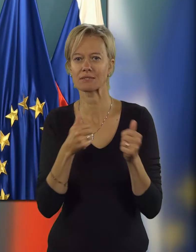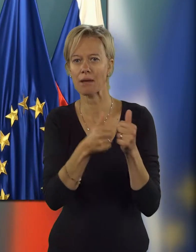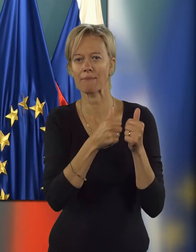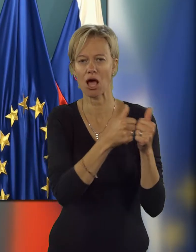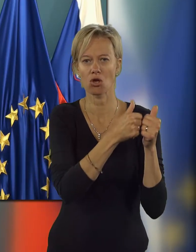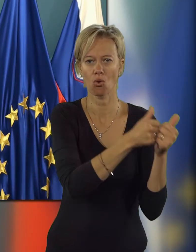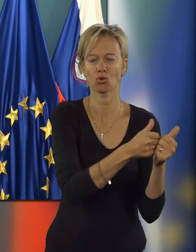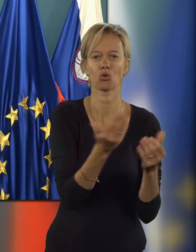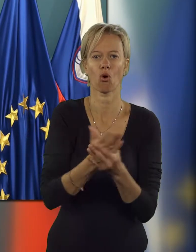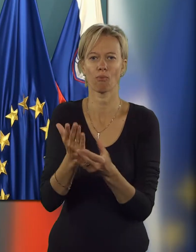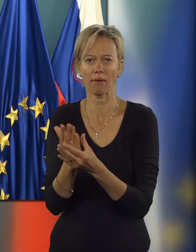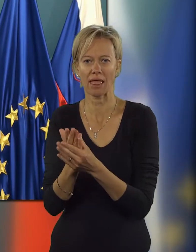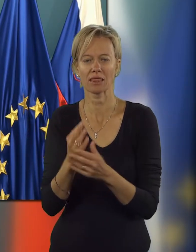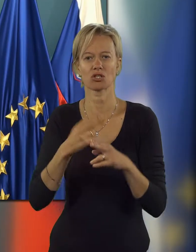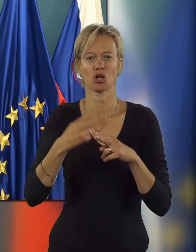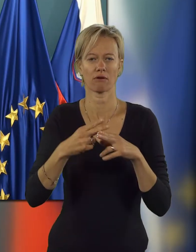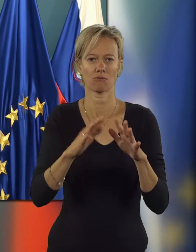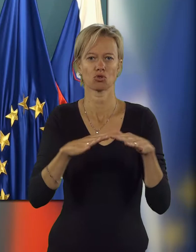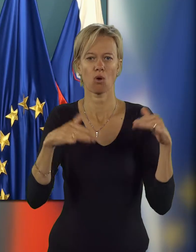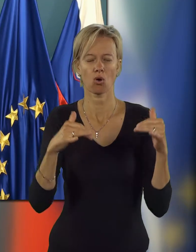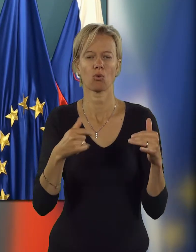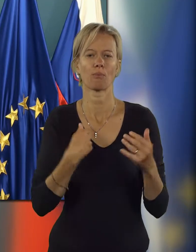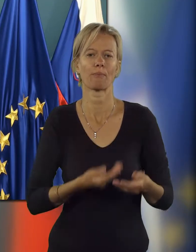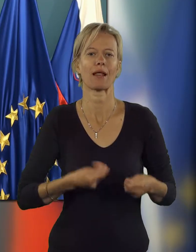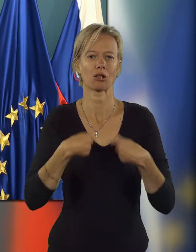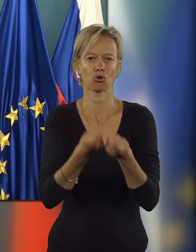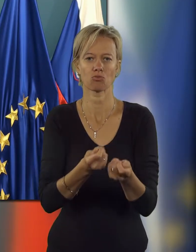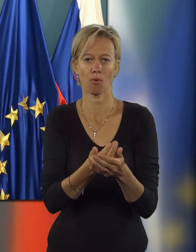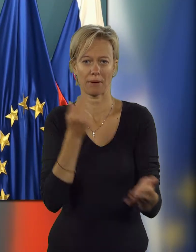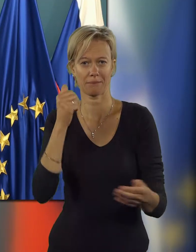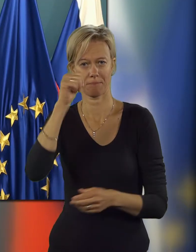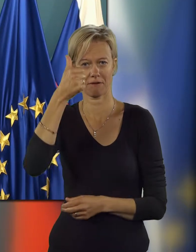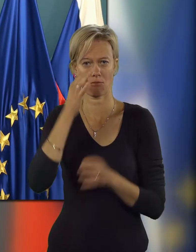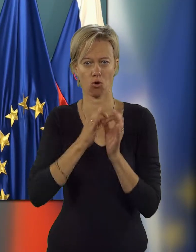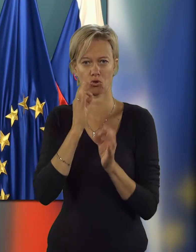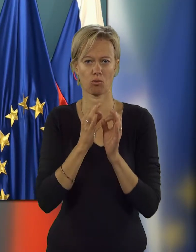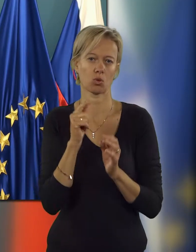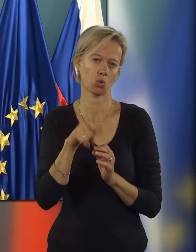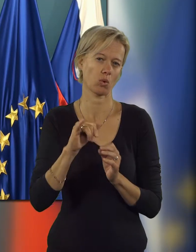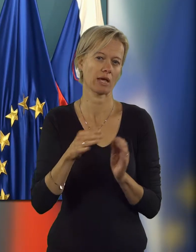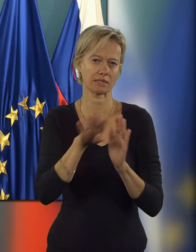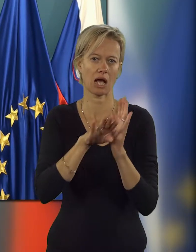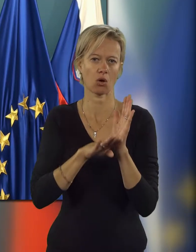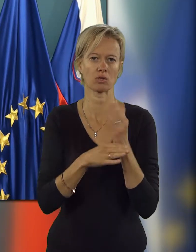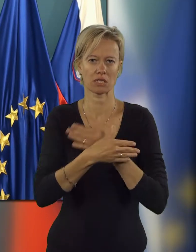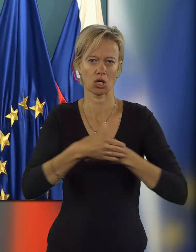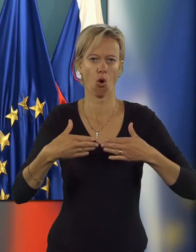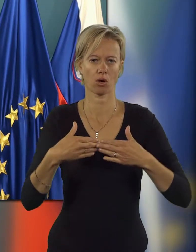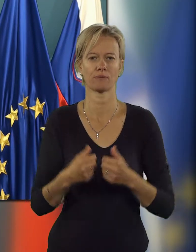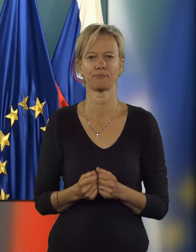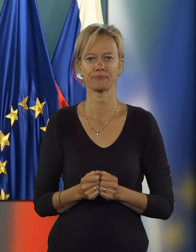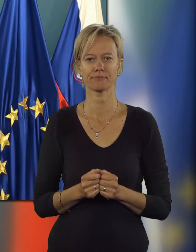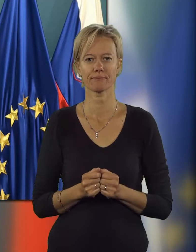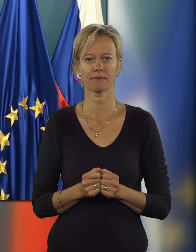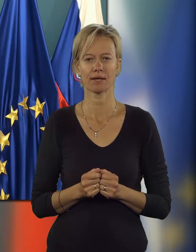spremljajočimi dokumenti državnemu zboru predložimo pred 1. oktober, kar je zakonski rok.